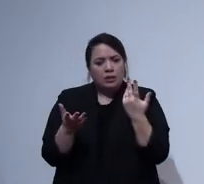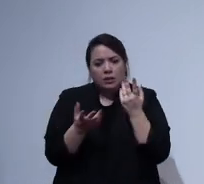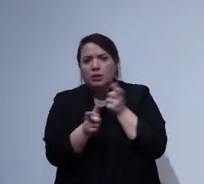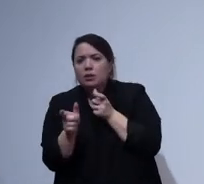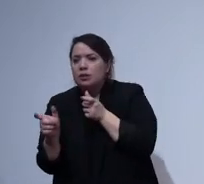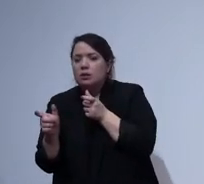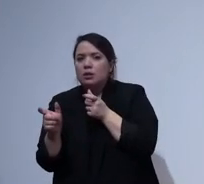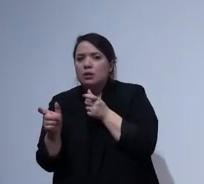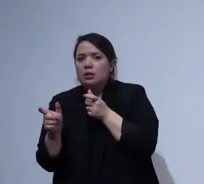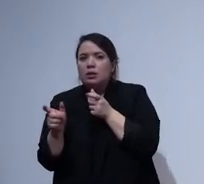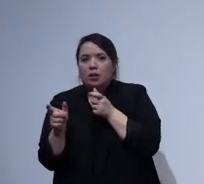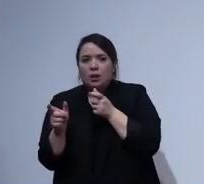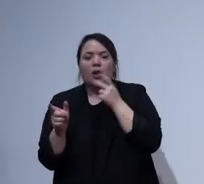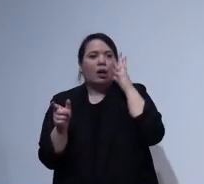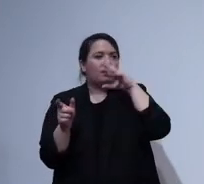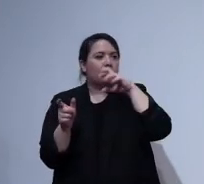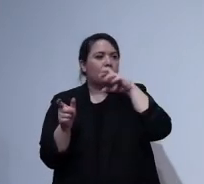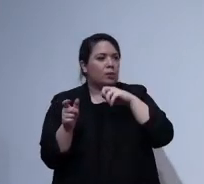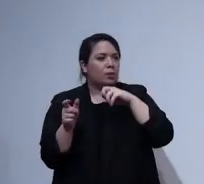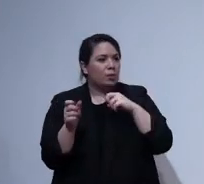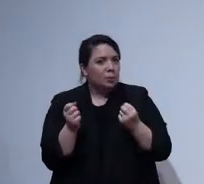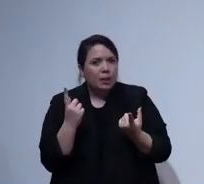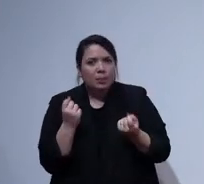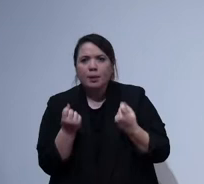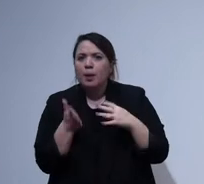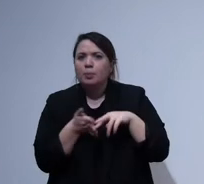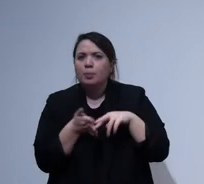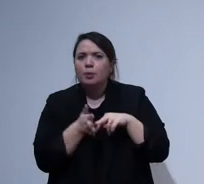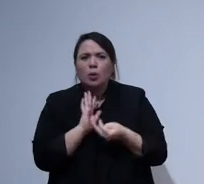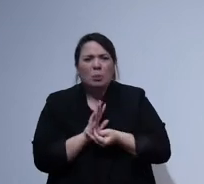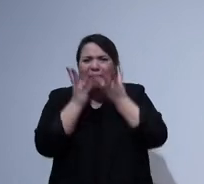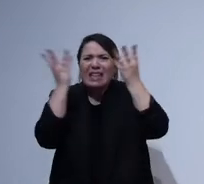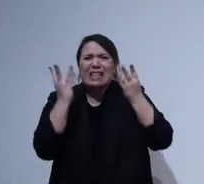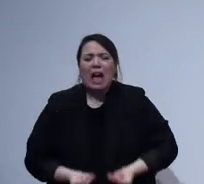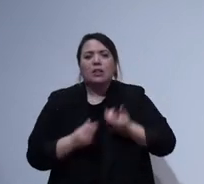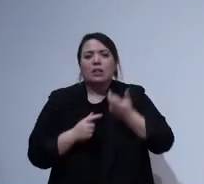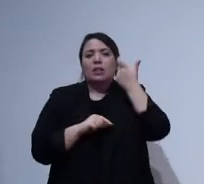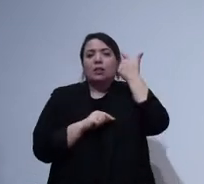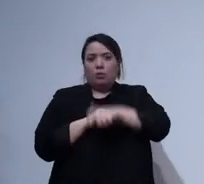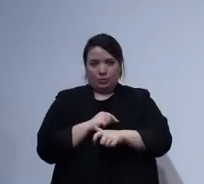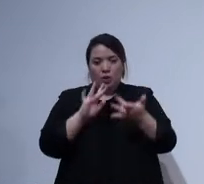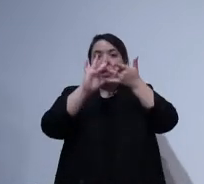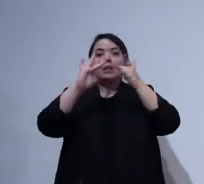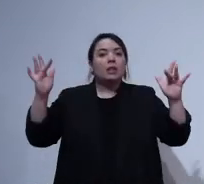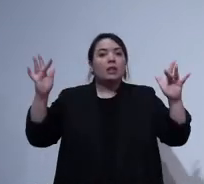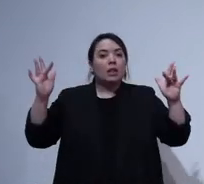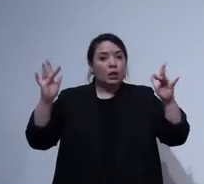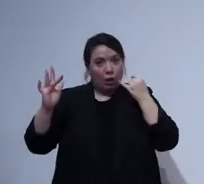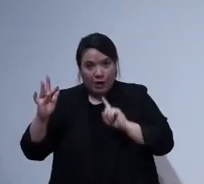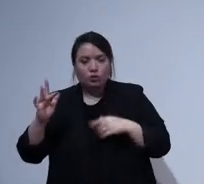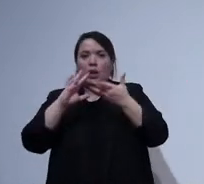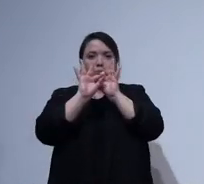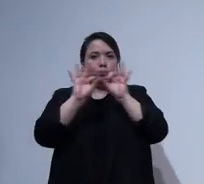tantissimi problemi, ma veramente tanti, perché il sito non era pronto, perché ci